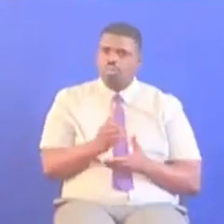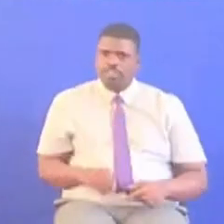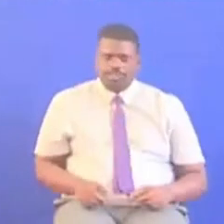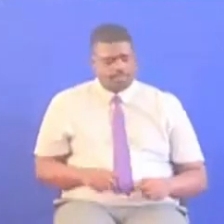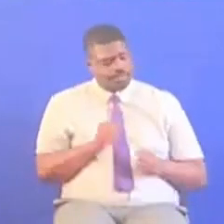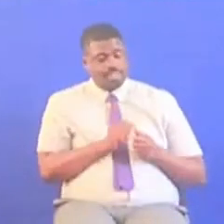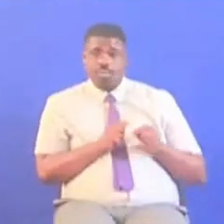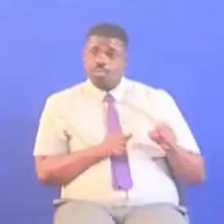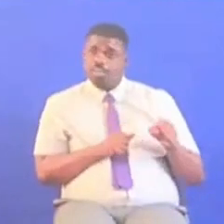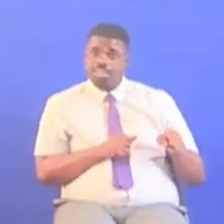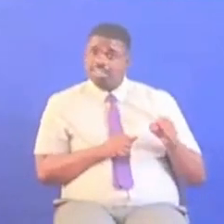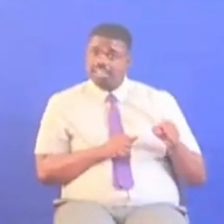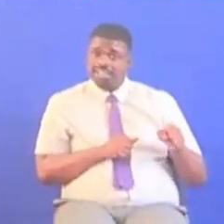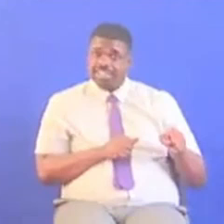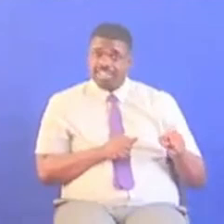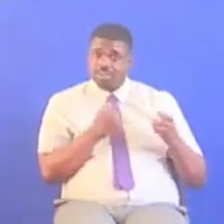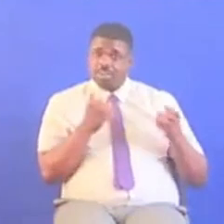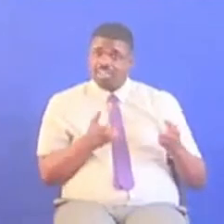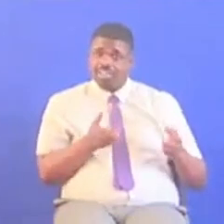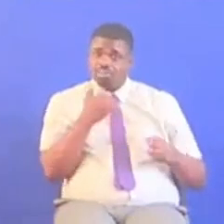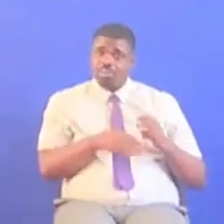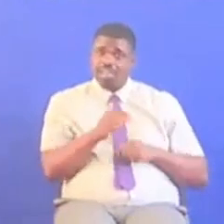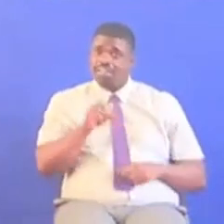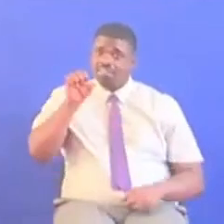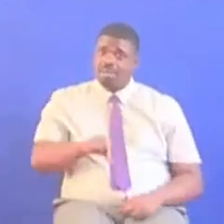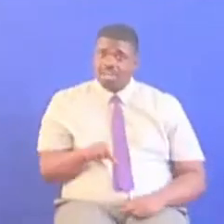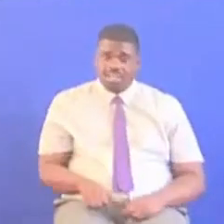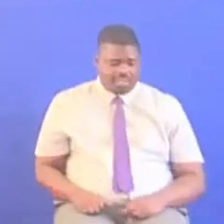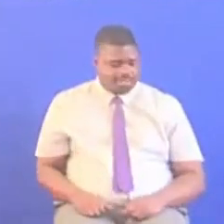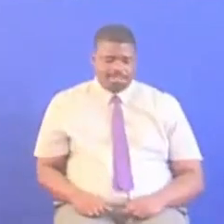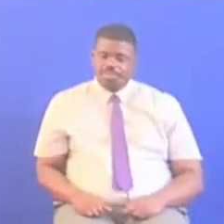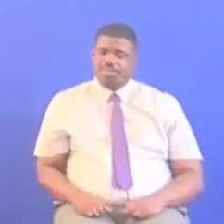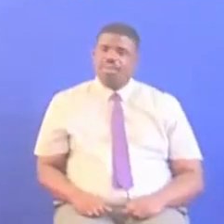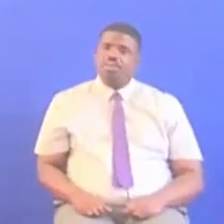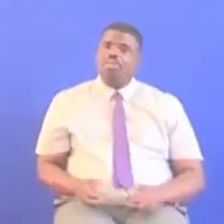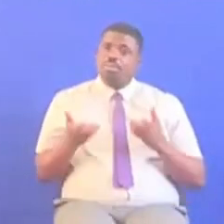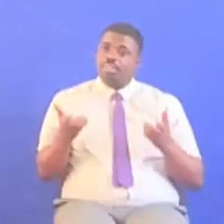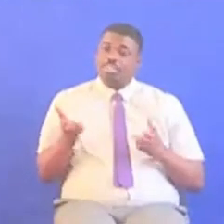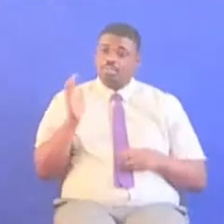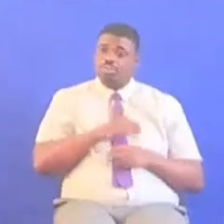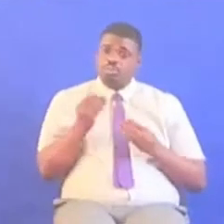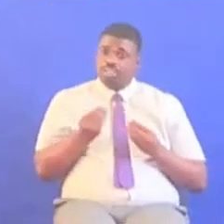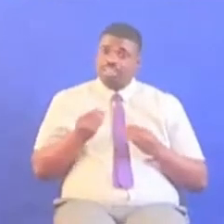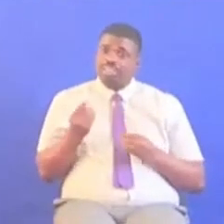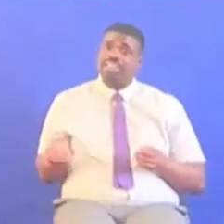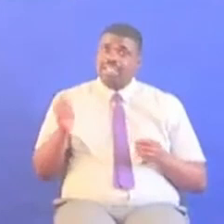machinga we are on the wrong destination Tumeenda vibaya Na wa machinga hao tatuukum siku chache zijazo